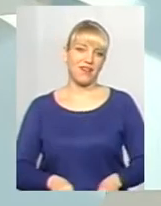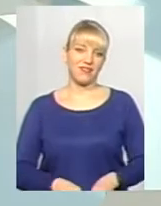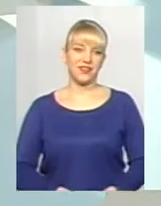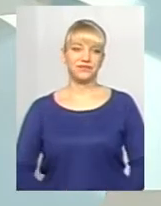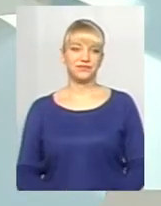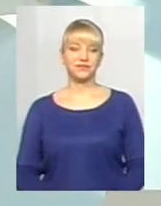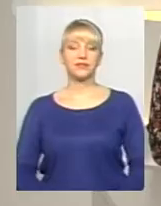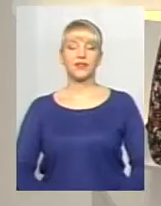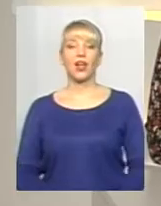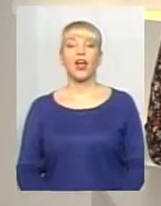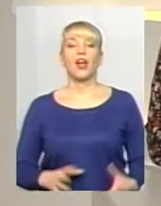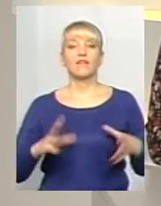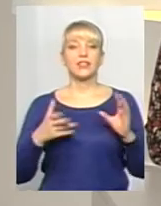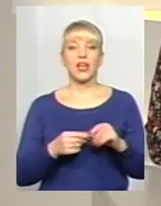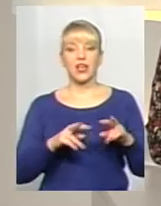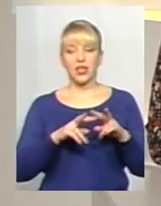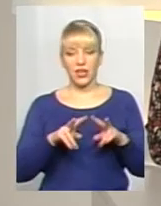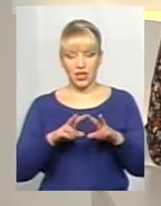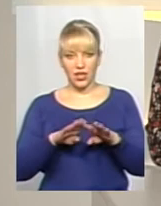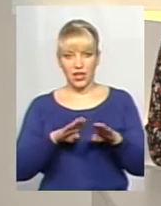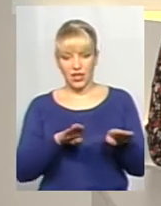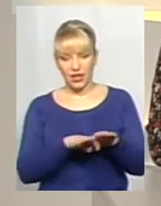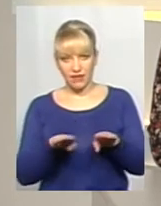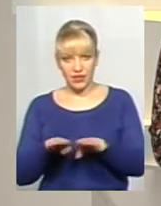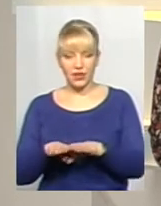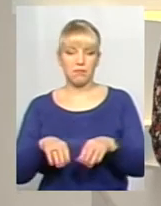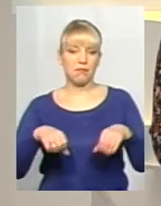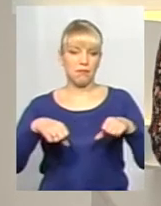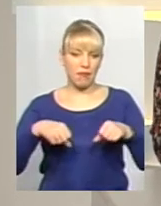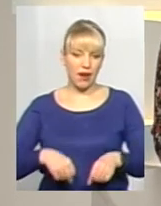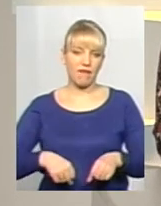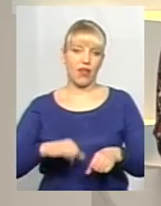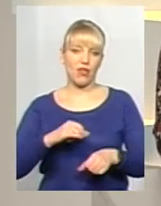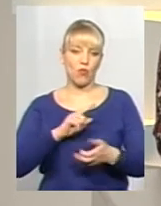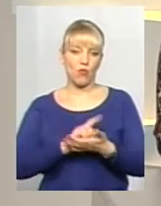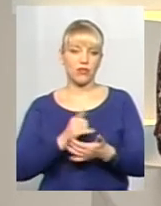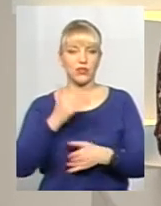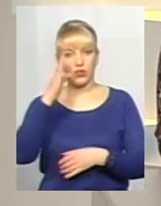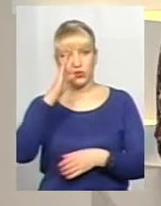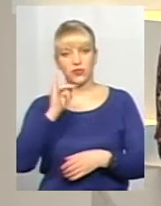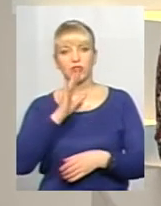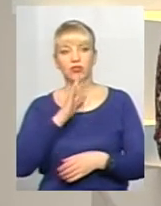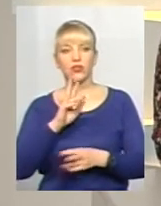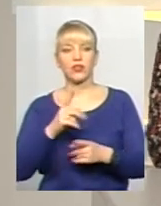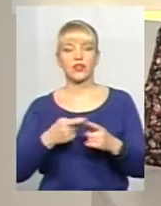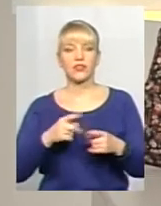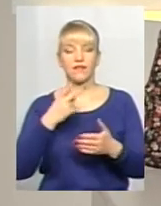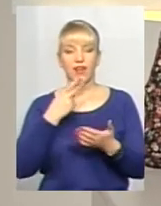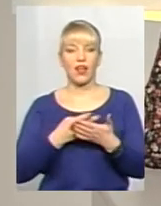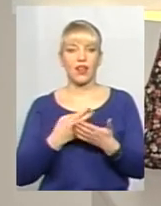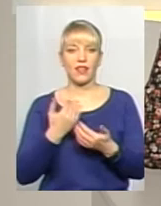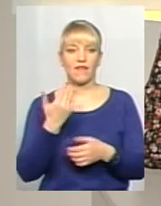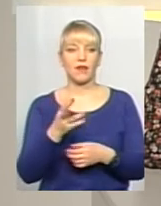А взагалі, рівні права і обов'язки для чоловіків та жінок, як це виглядає в армії?